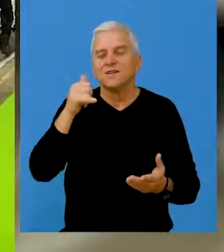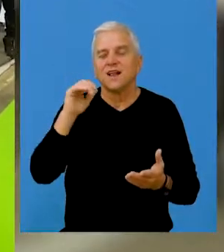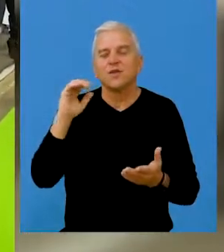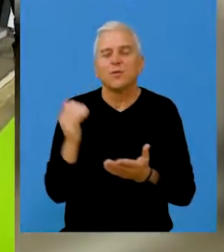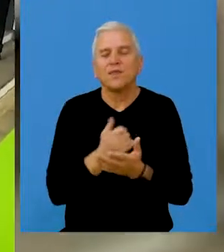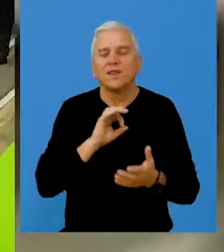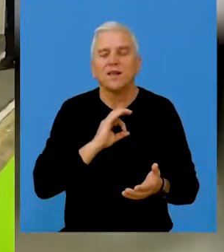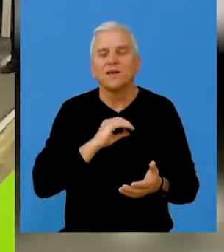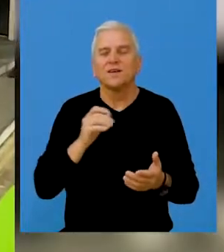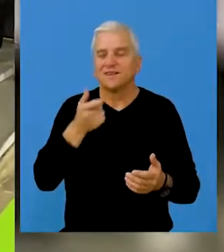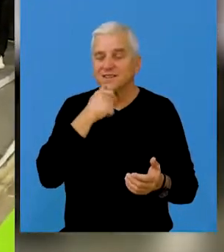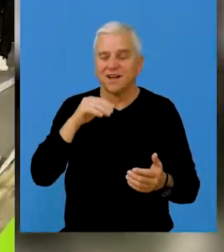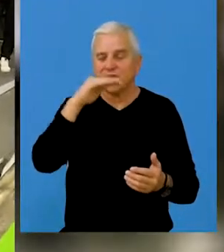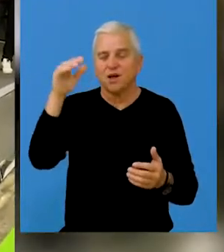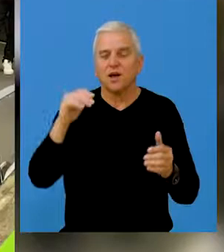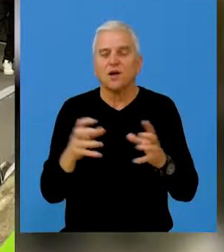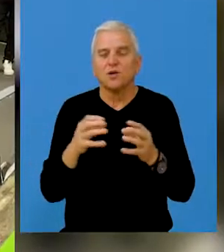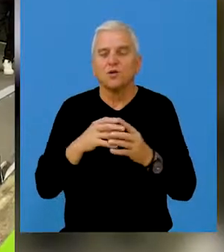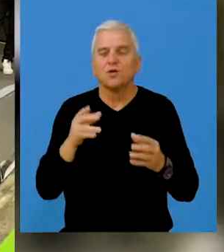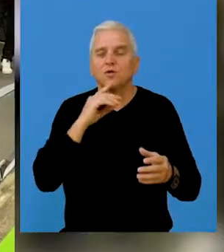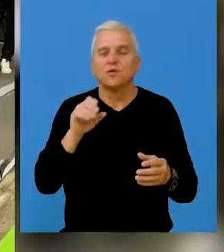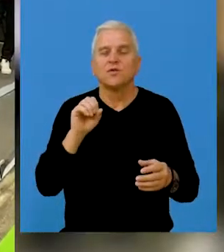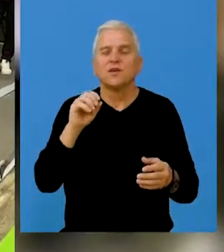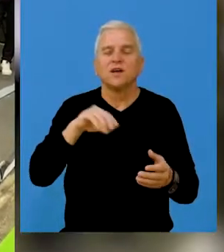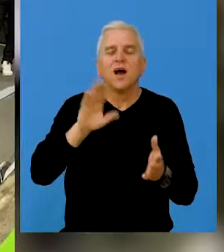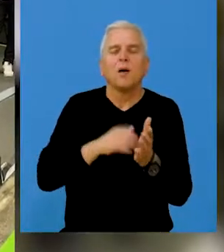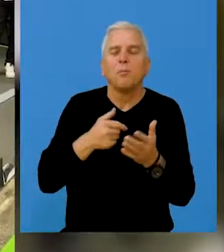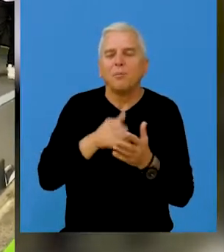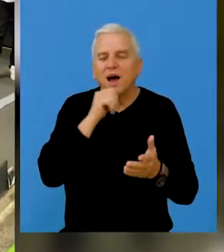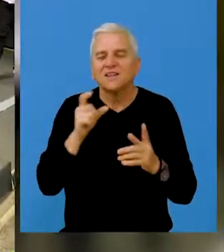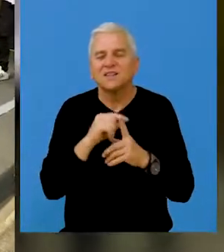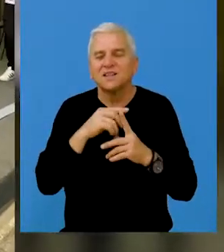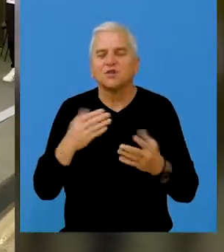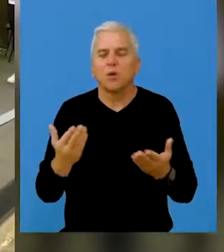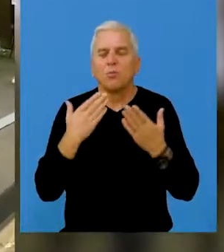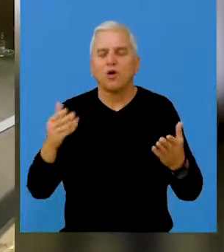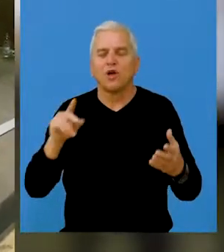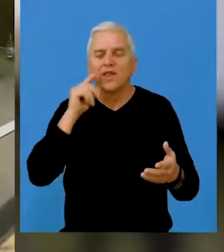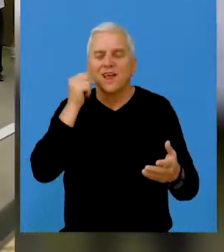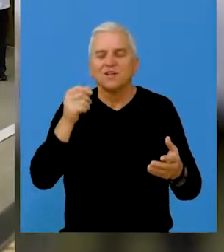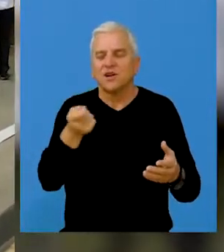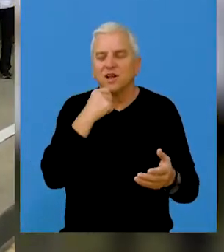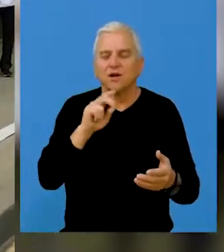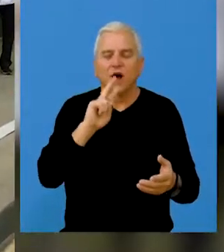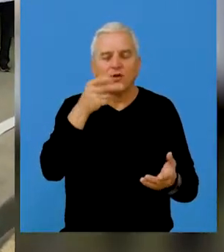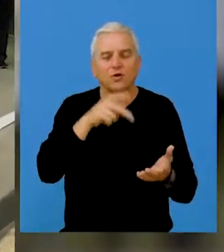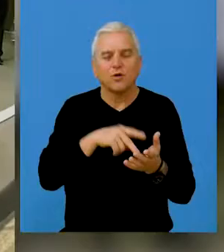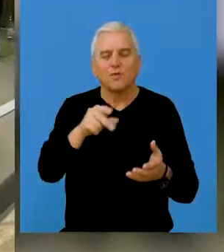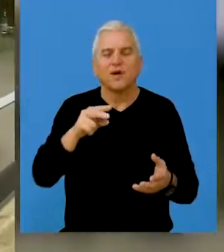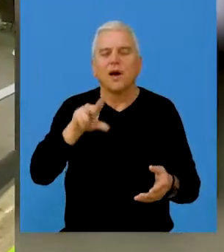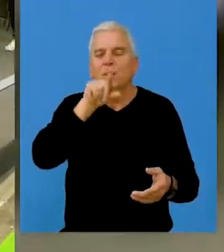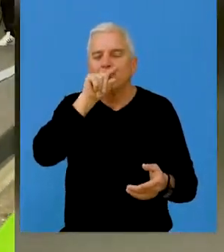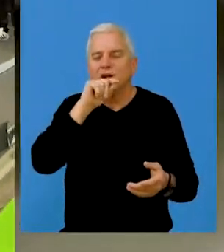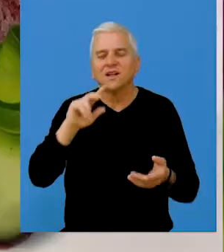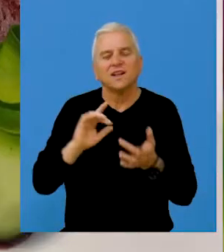Zlatne medalje osvojio je u seniorskoj konkurenciji u kategoriji pasta diš i moderno nacionalno jelo, a srebro u kategoriji